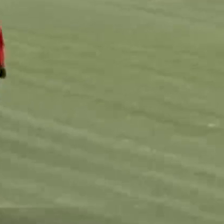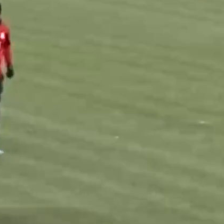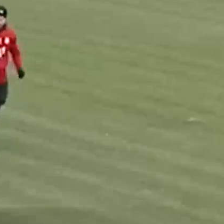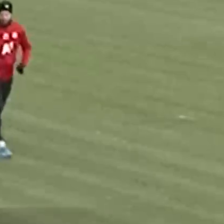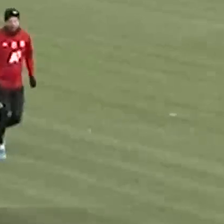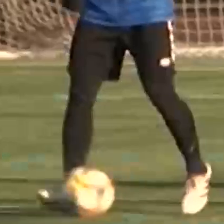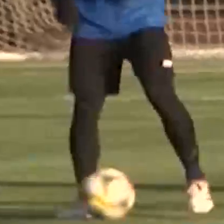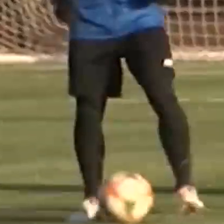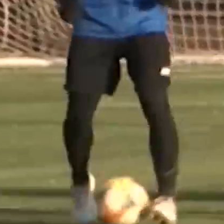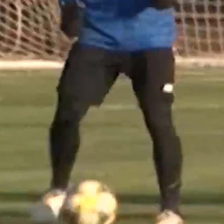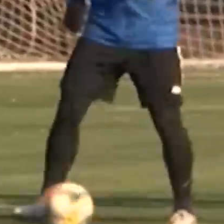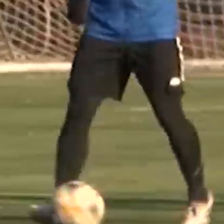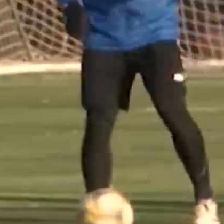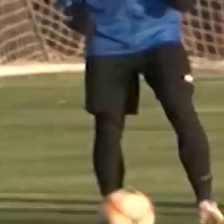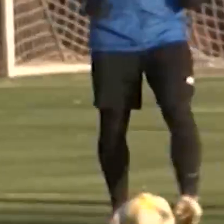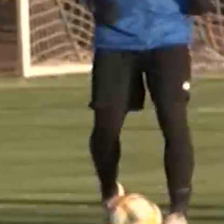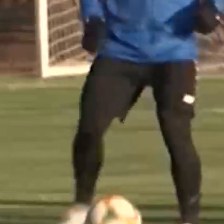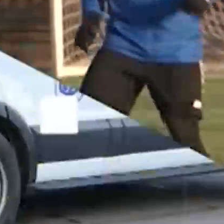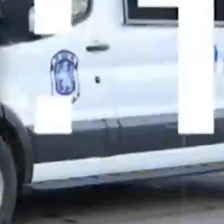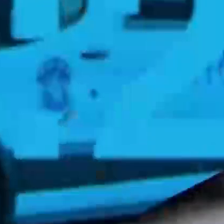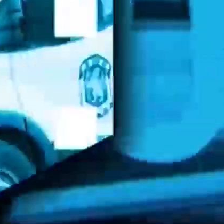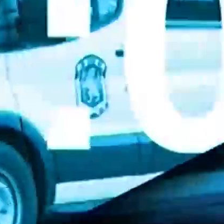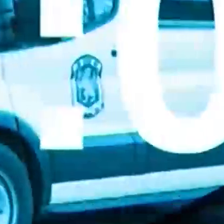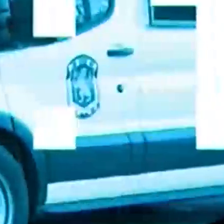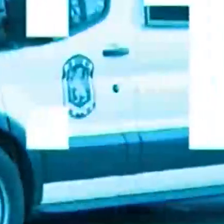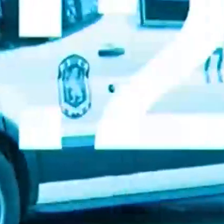заповед. Футболният шампионат започва на 5 юни.